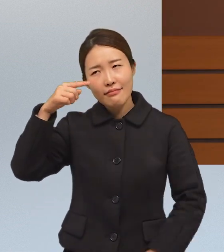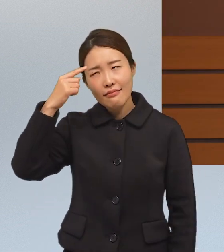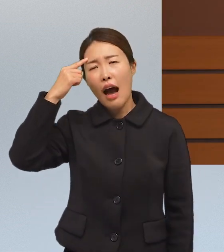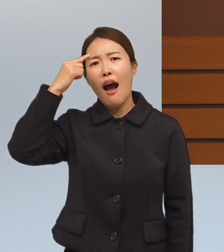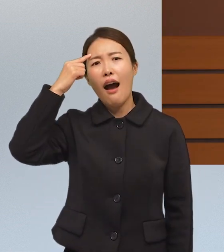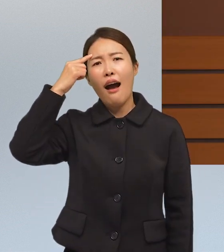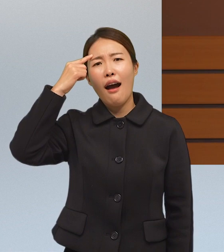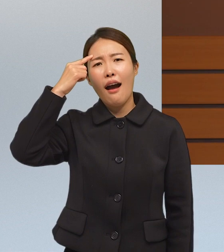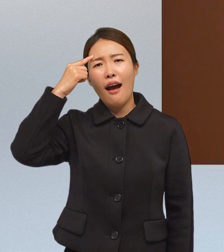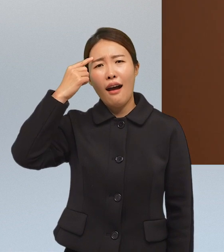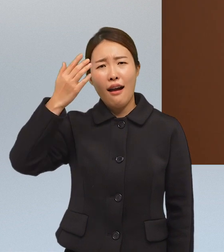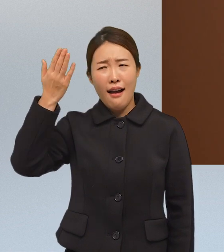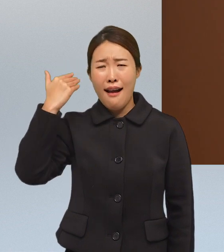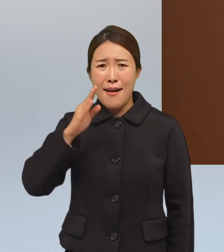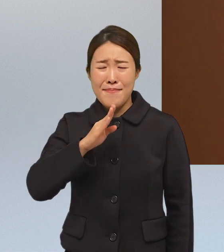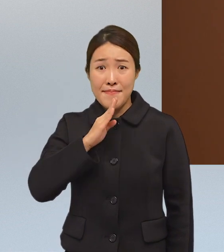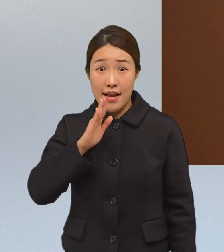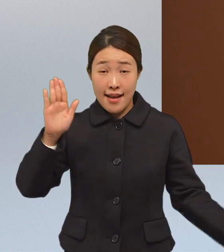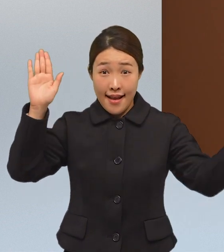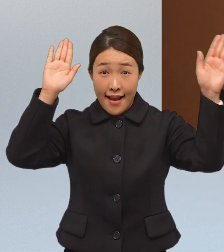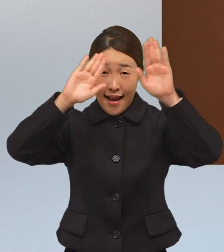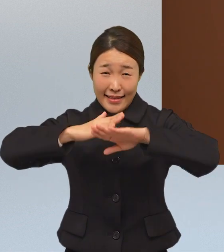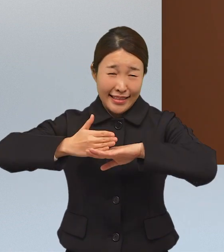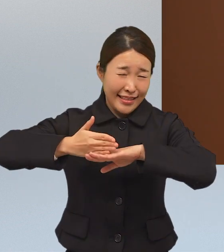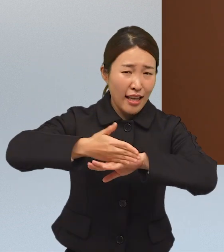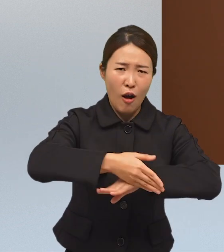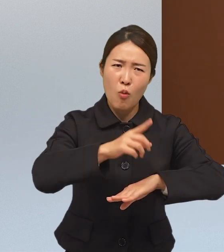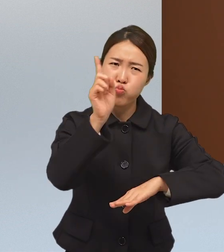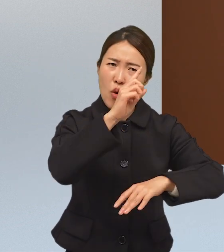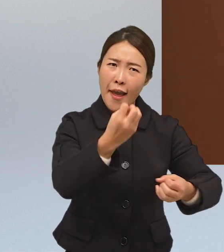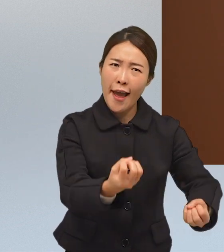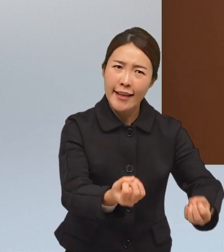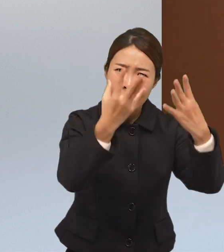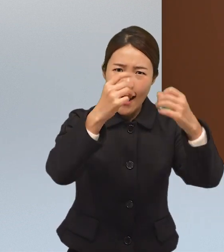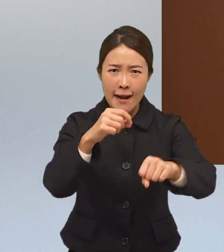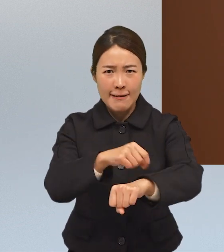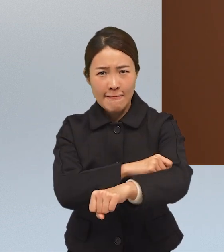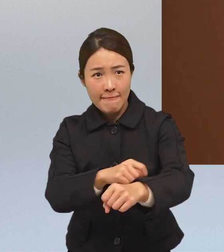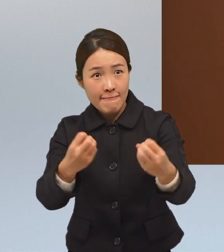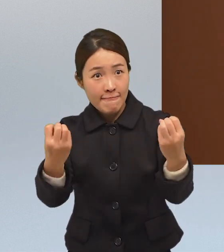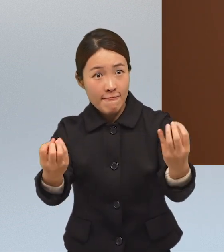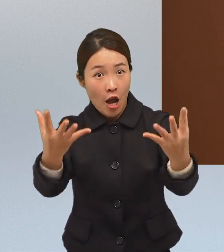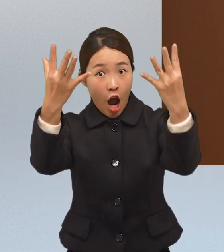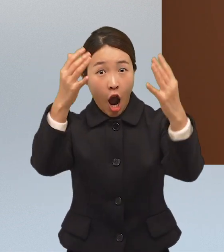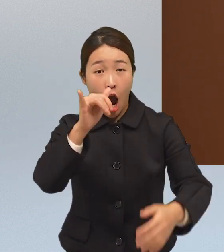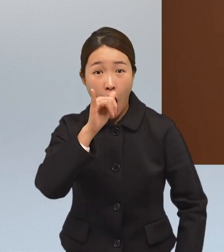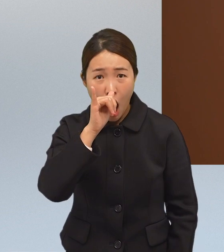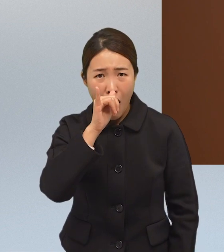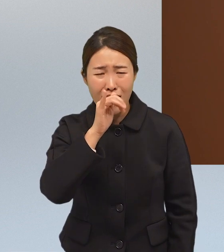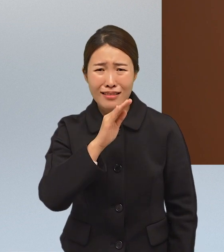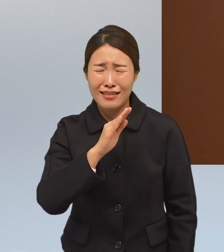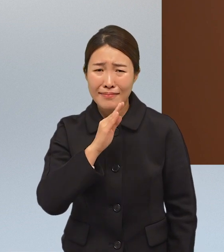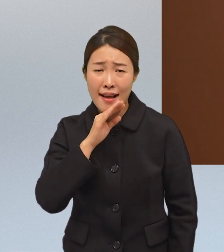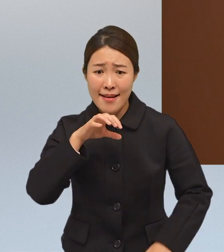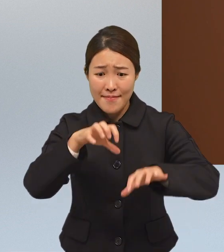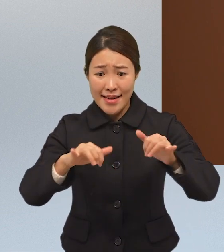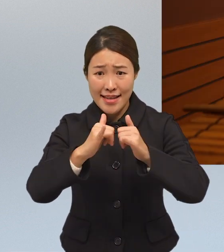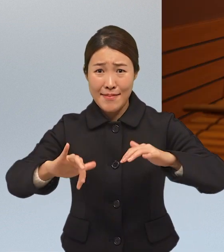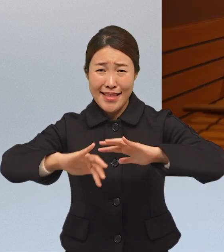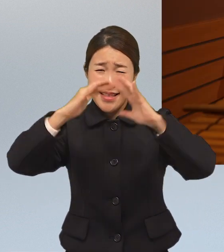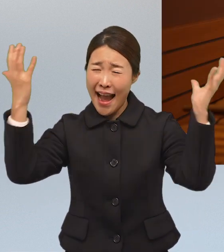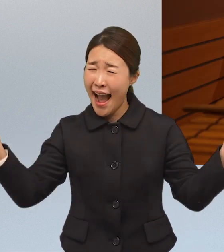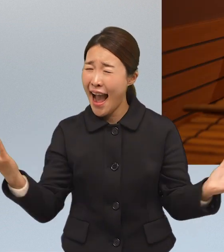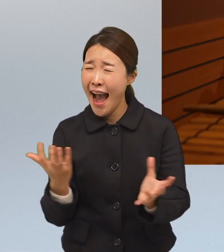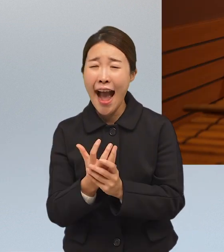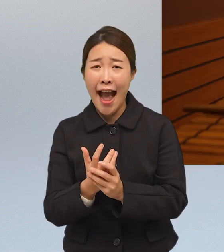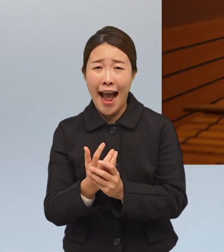진짜 밤늦게 마을에 어떤 행사나 어떤 재래가 있으면 정말 마을